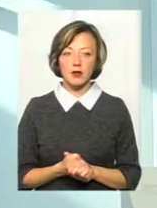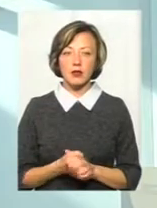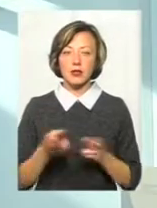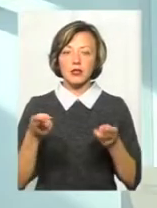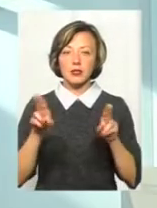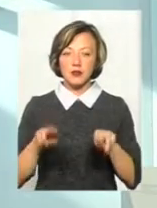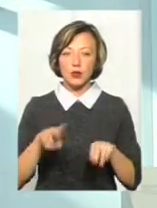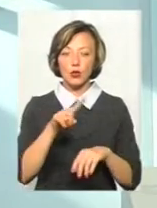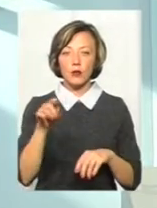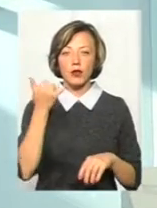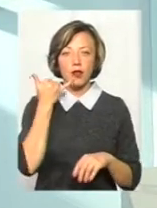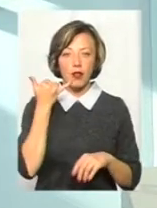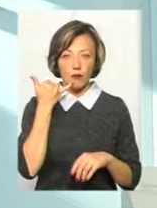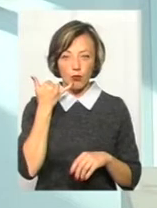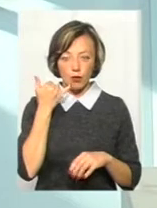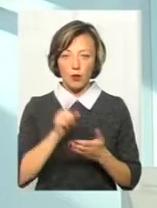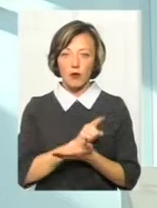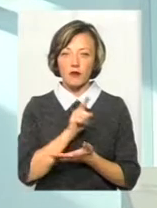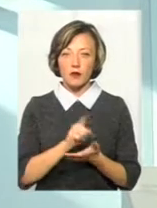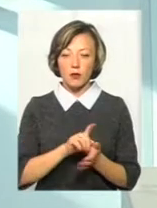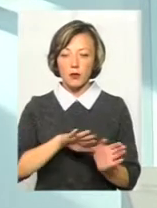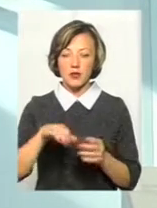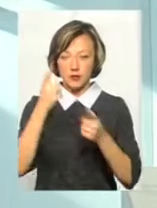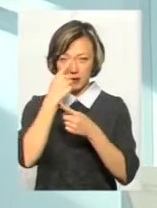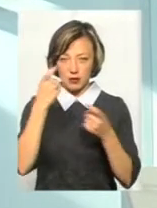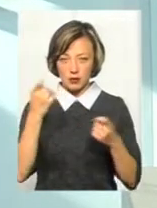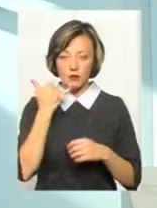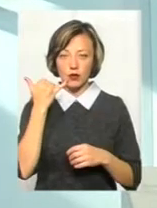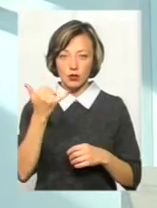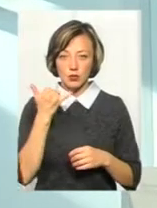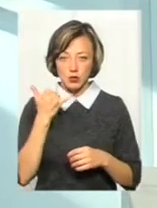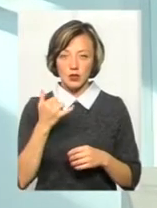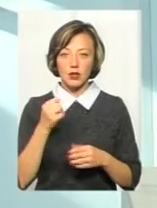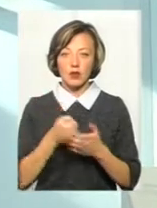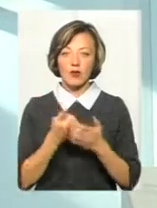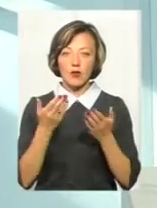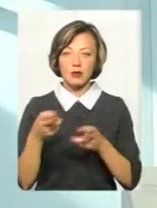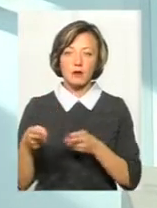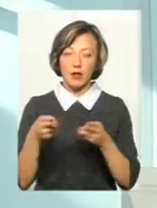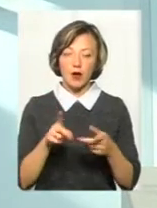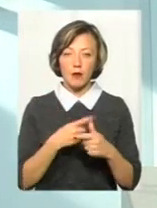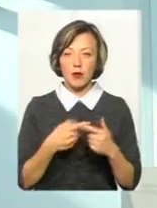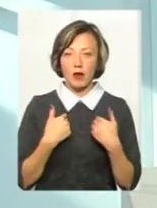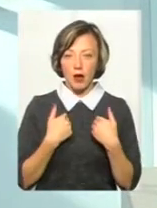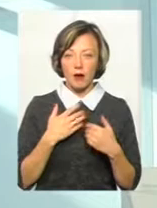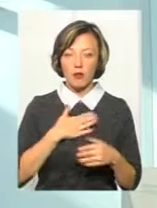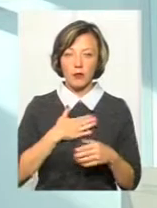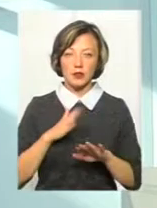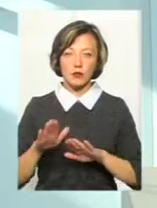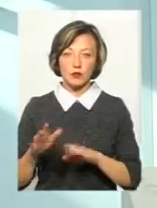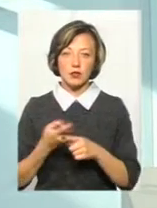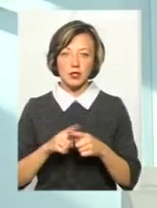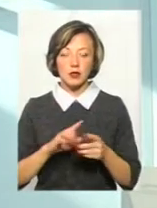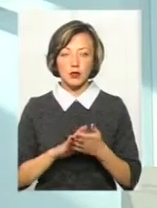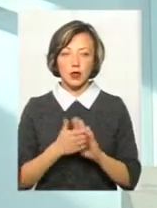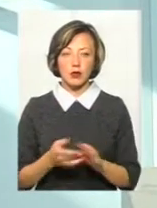залишіть свій номер телефону, обов'язково після ефіру я з вами зв'яжусь, і до вас приїду або я, або мій заступник, і в цій